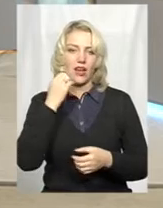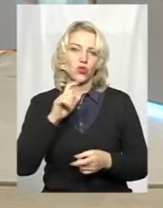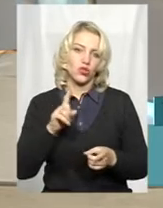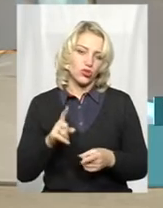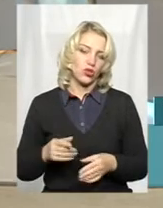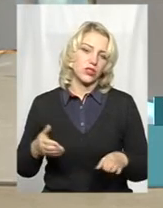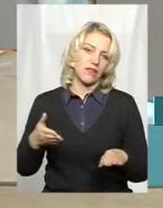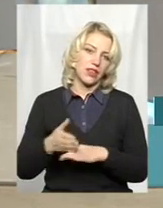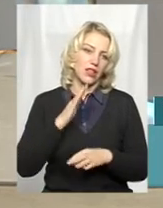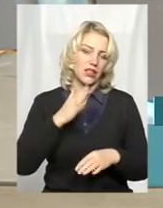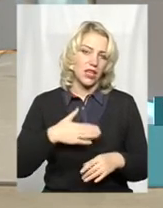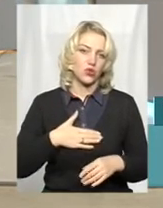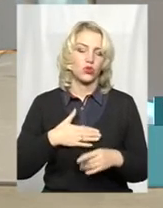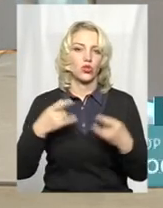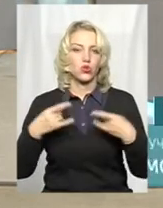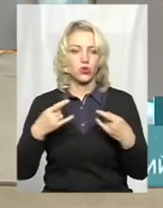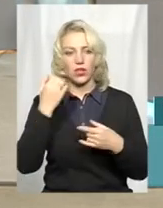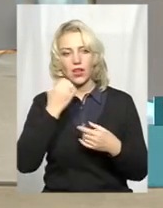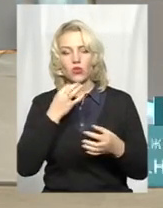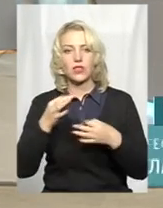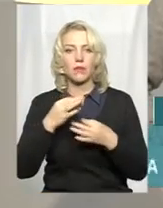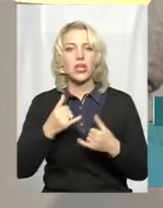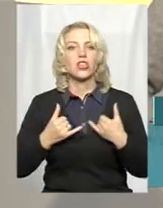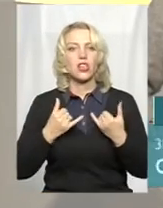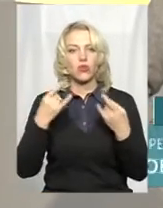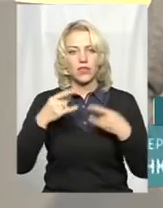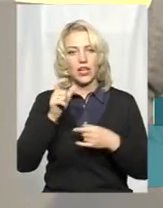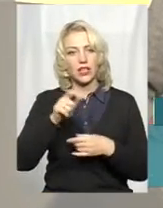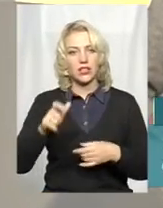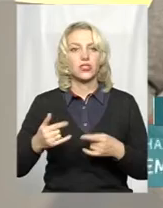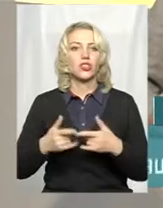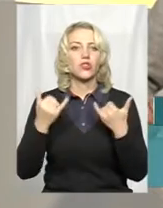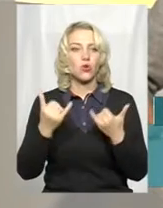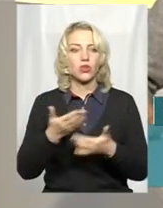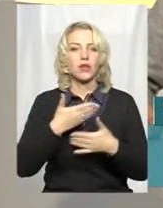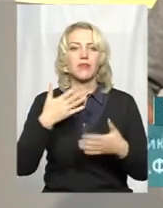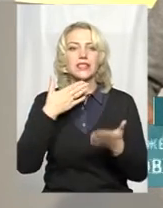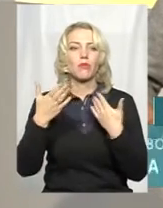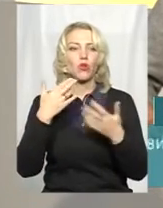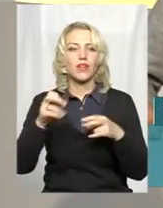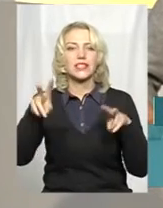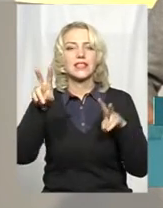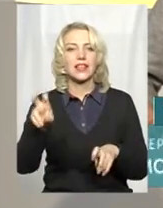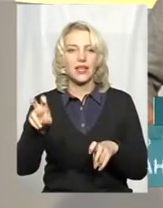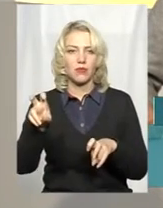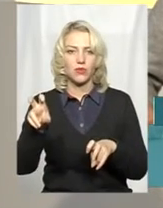завітали до нашої студії, дякую за бесіду. Шановні телеглядачі, сьогодні ми спілкувалися на тему